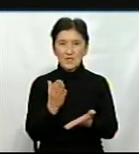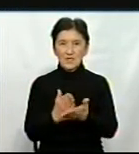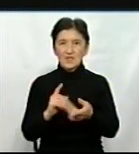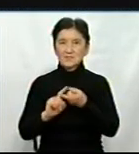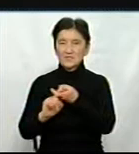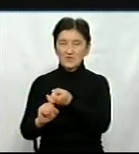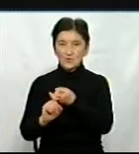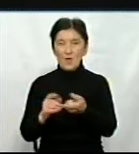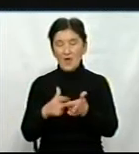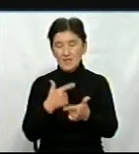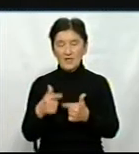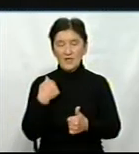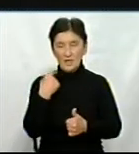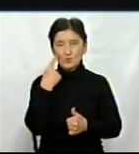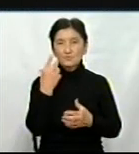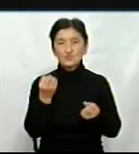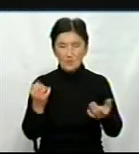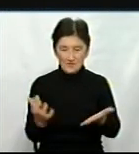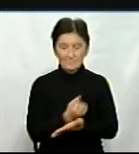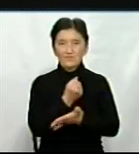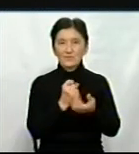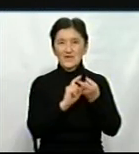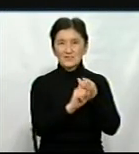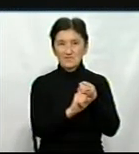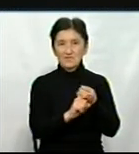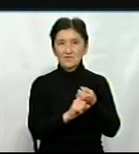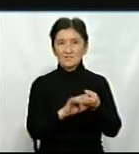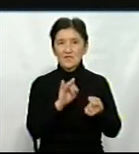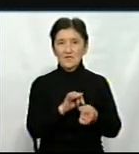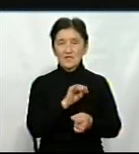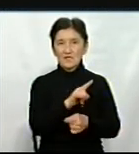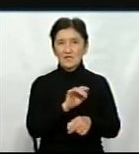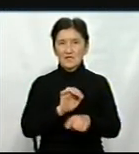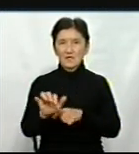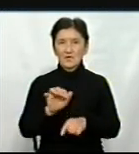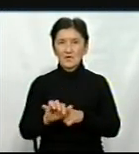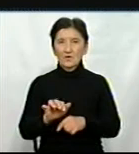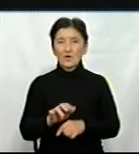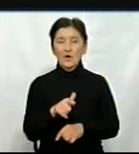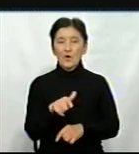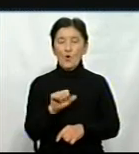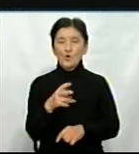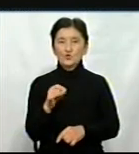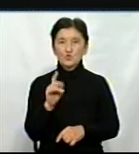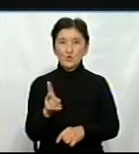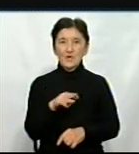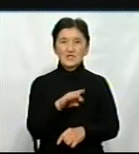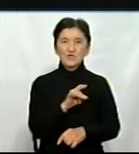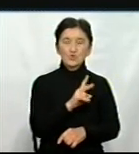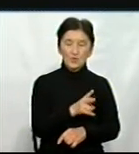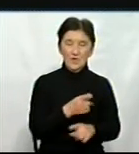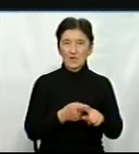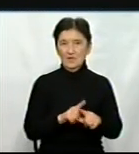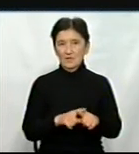'язку, але я сподіваюся, що ми таки зв'яжемося з ними. Крафтові виробники Анастасія Войчук та Ірина Ткачук. Це